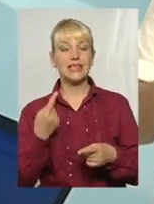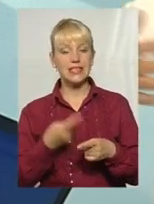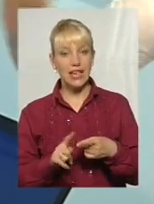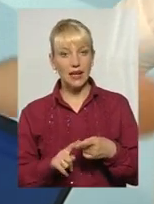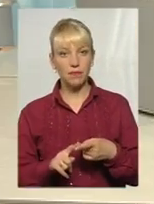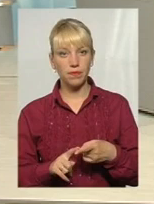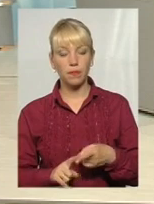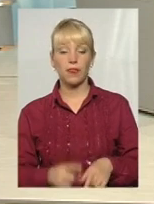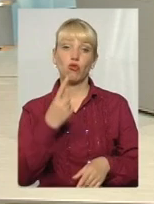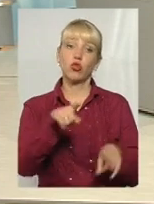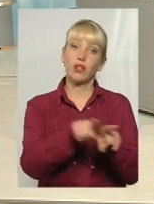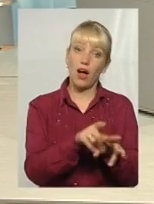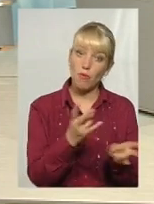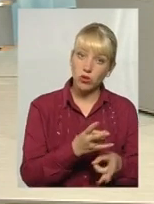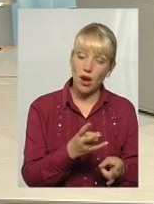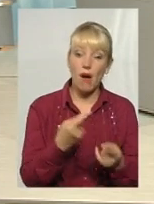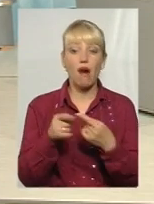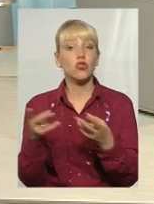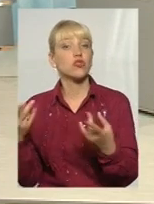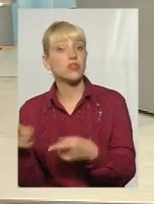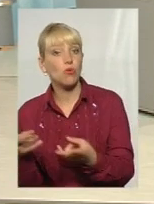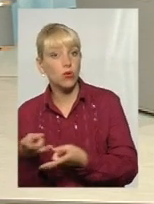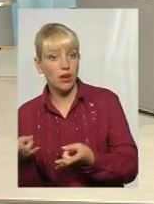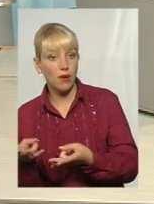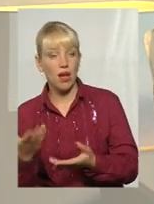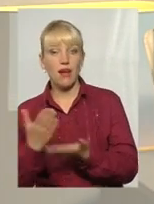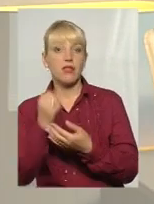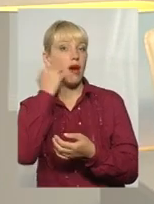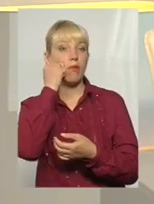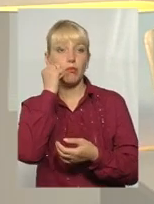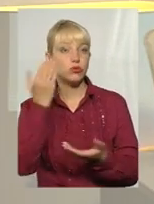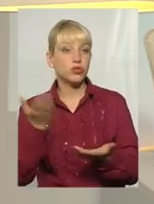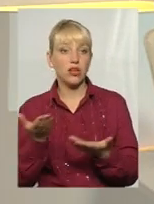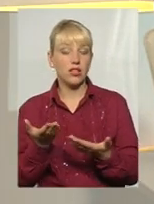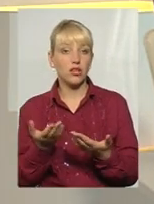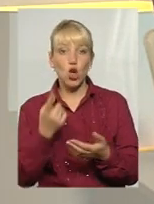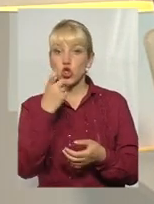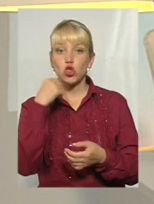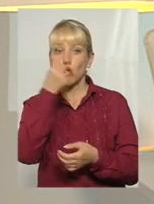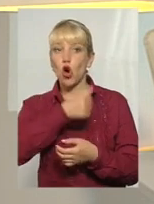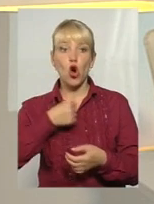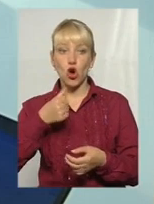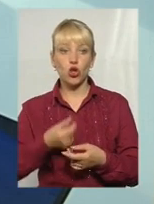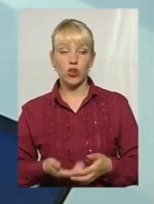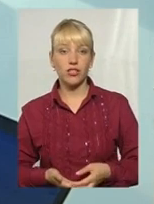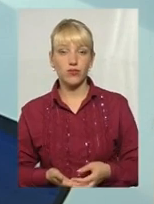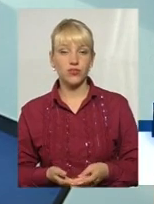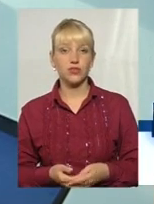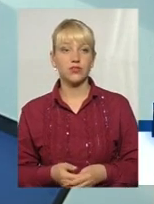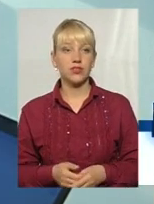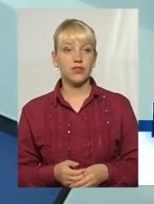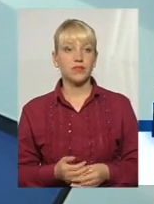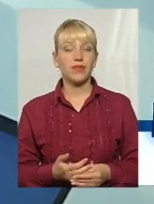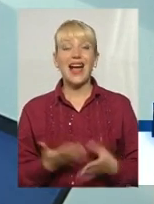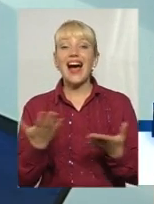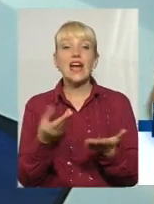в одного така потреба, в іншого – інша потреба. У нас є бабусі, яких вітануть 100 років, які ходили тричі до лікаря на все життя. А яка